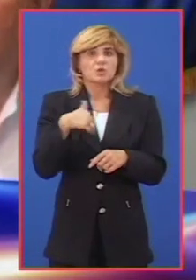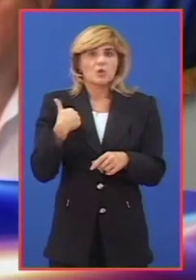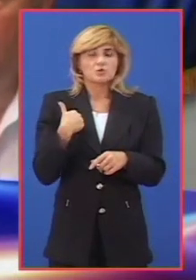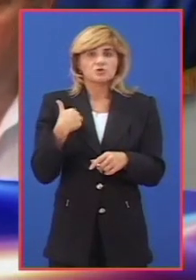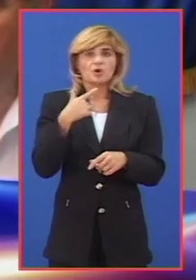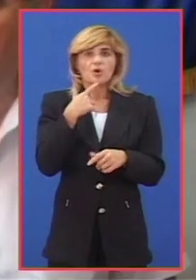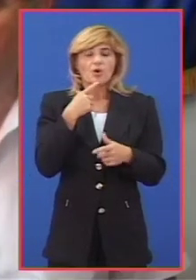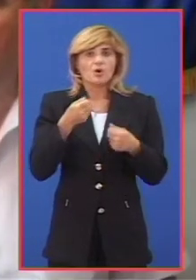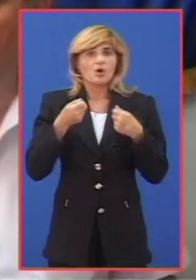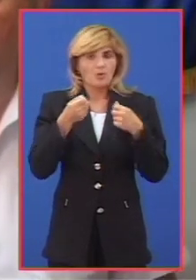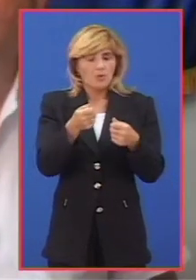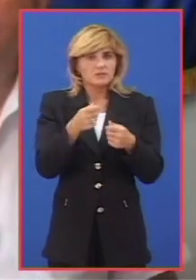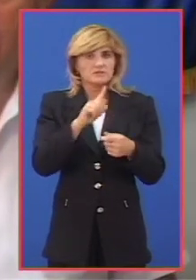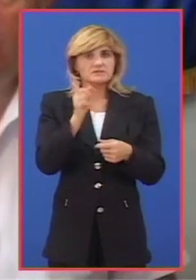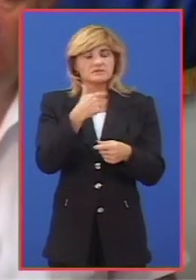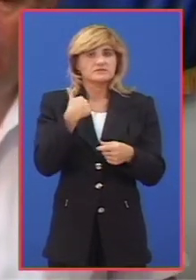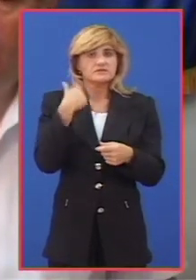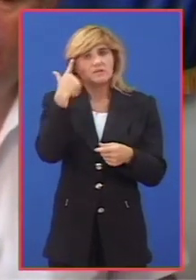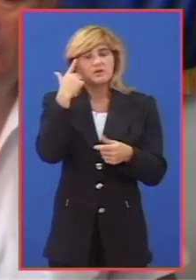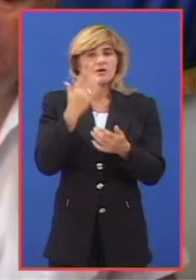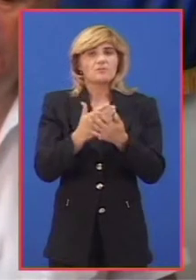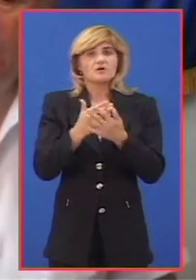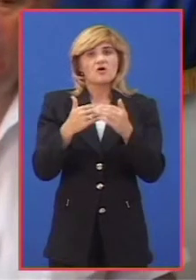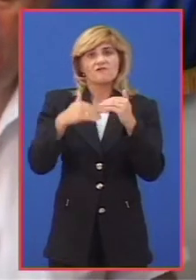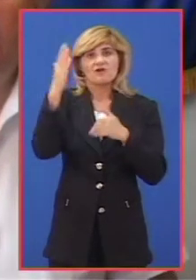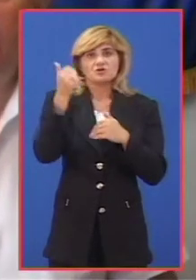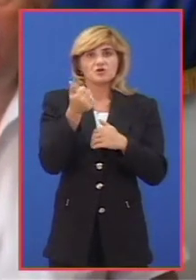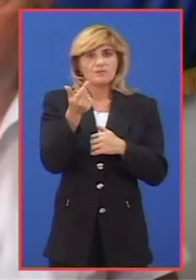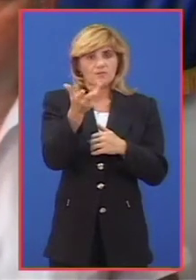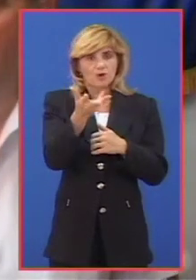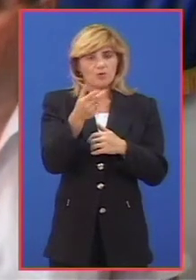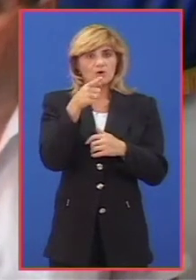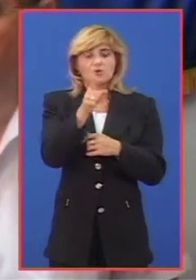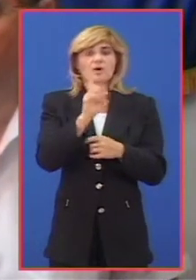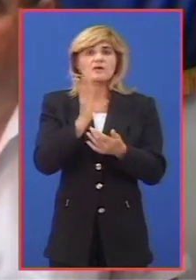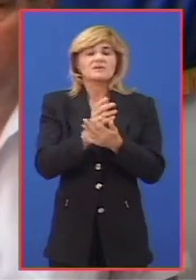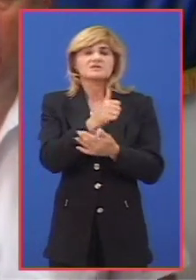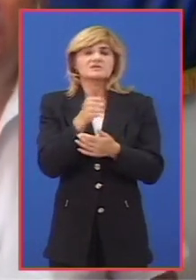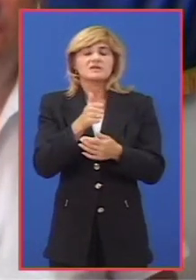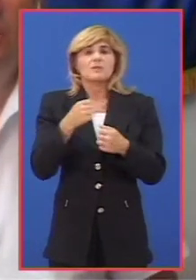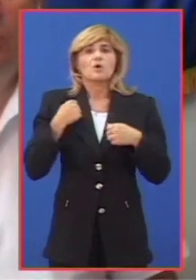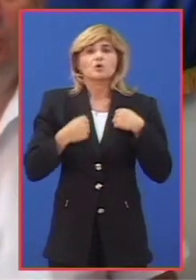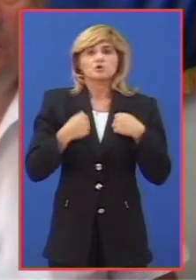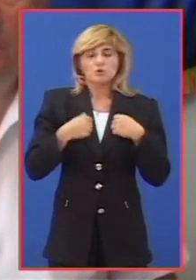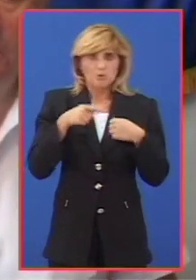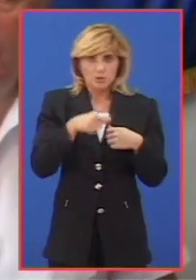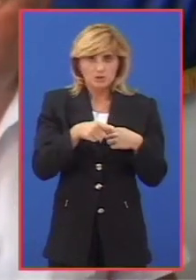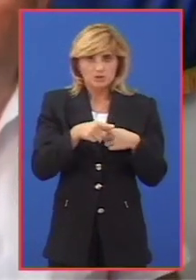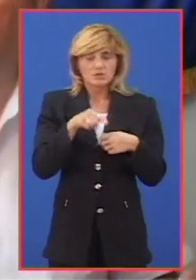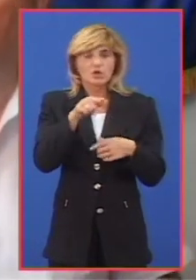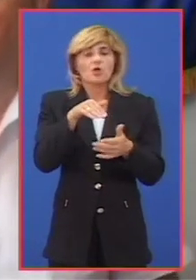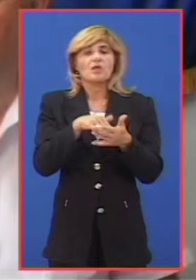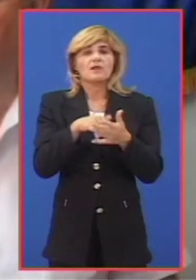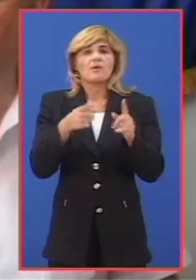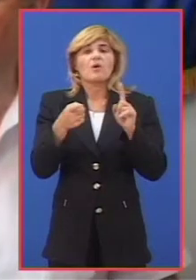se nadamo da će biti veći broj. Zamisao jeste da to ne bude samo za Subotčane, ali da to bude za